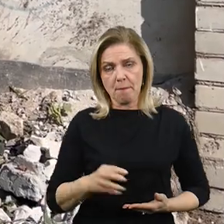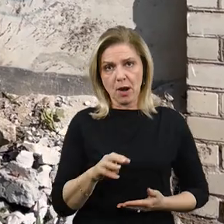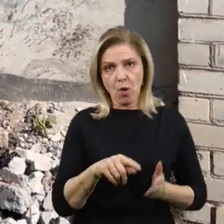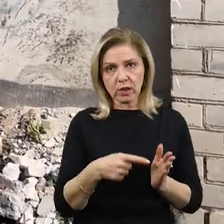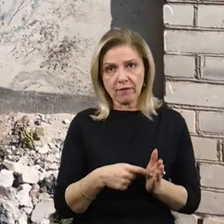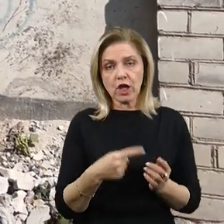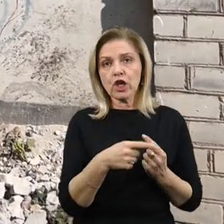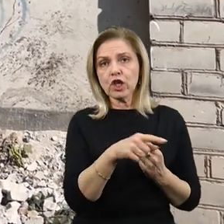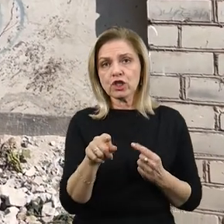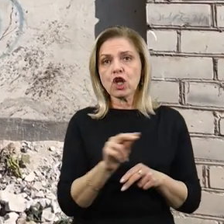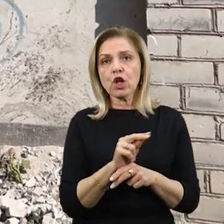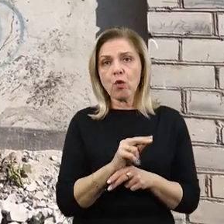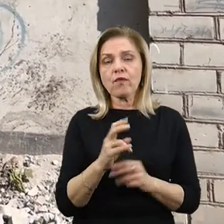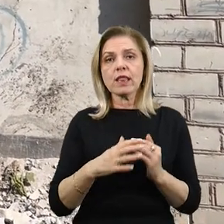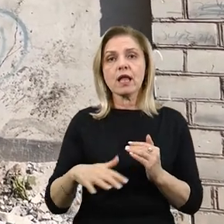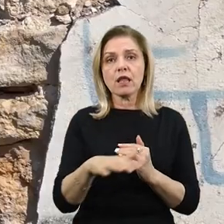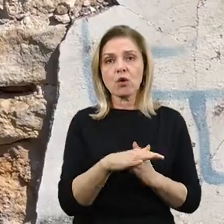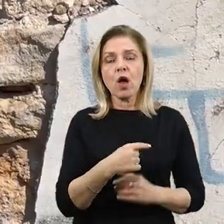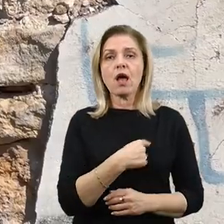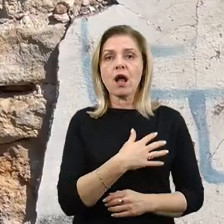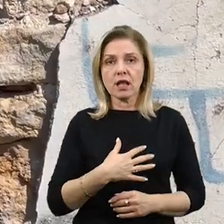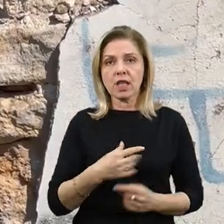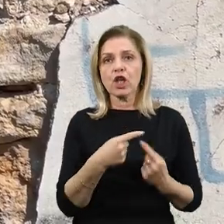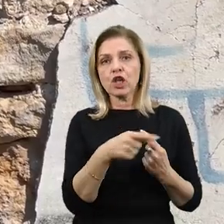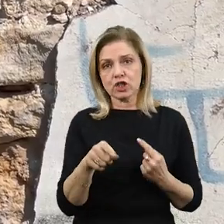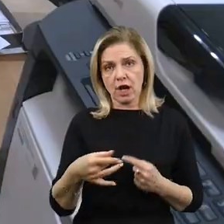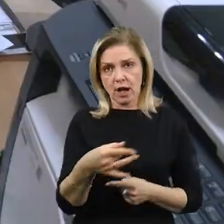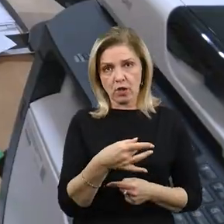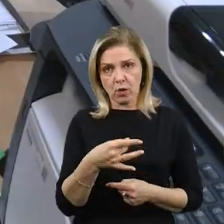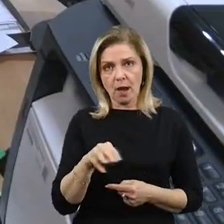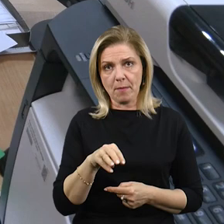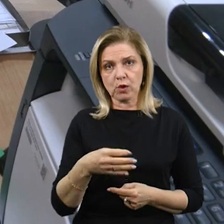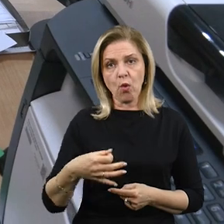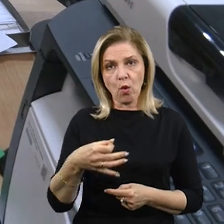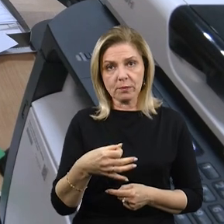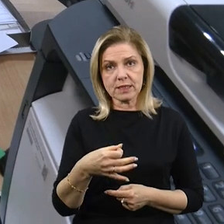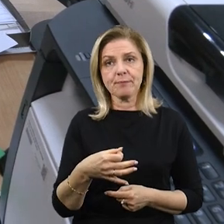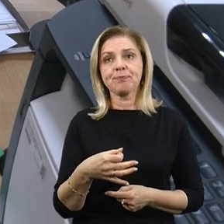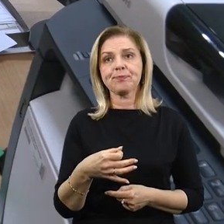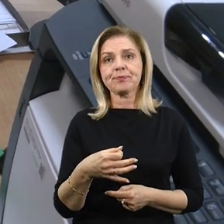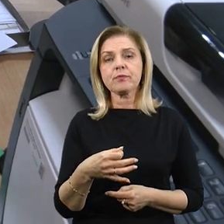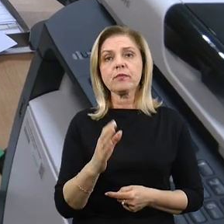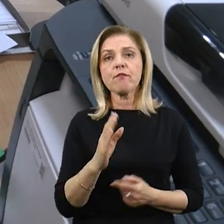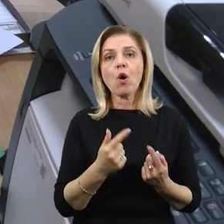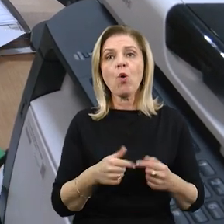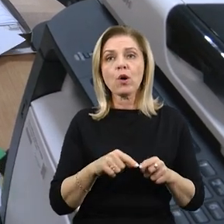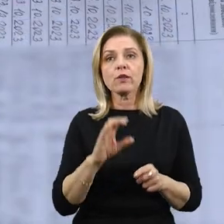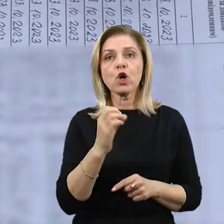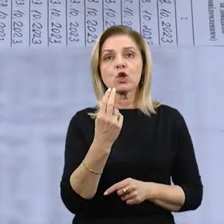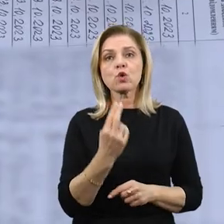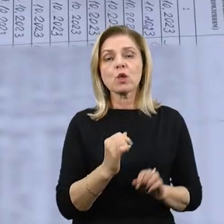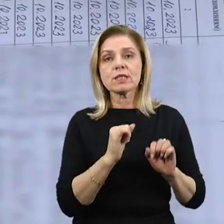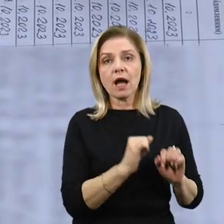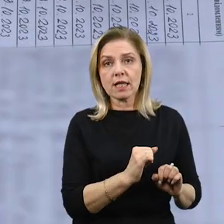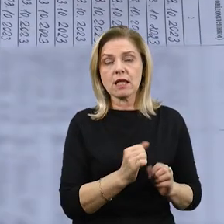на території, але отримали поранення в інших районах Миколаївської області. За словами Надії Скопенко, в органах соцзахисту населення